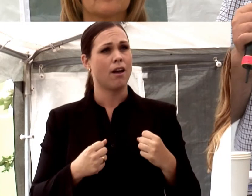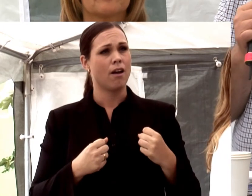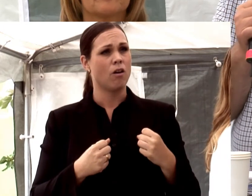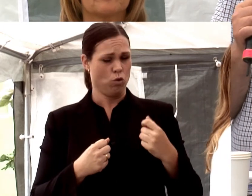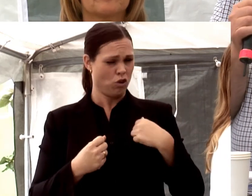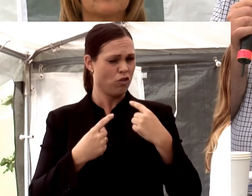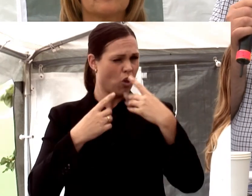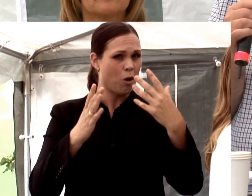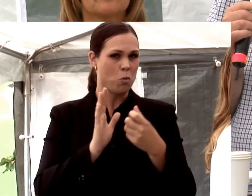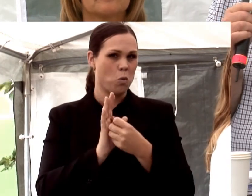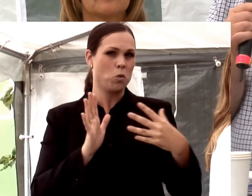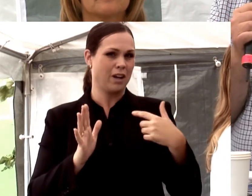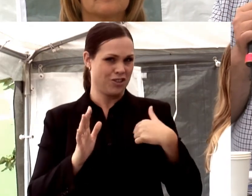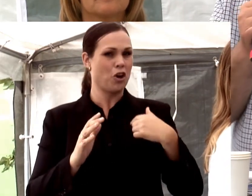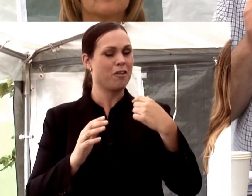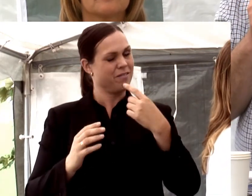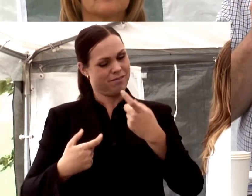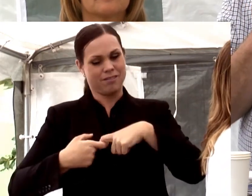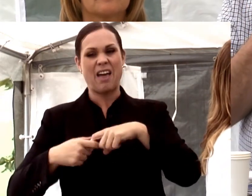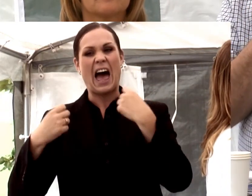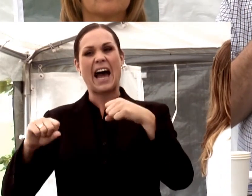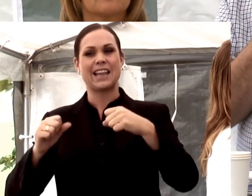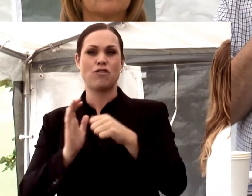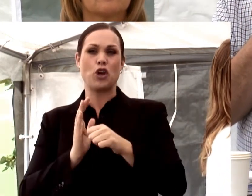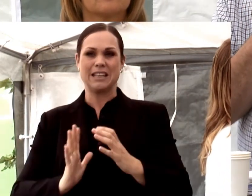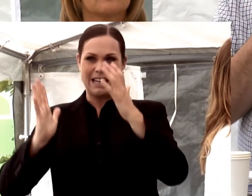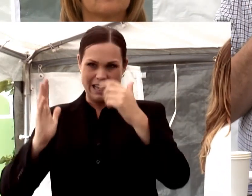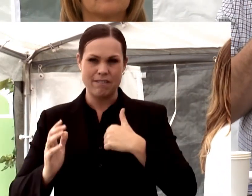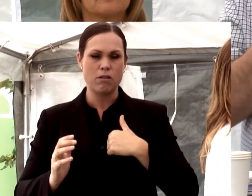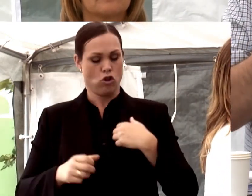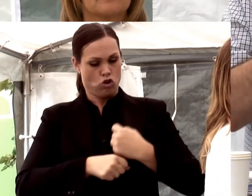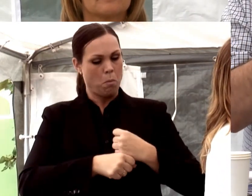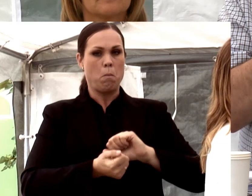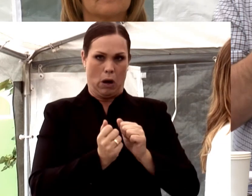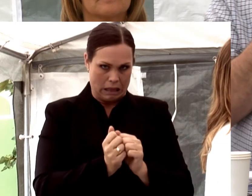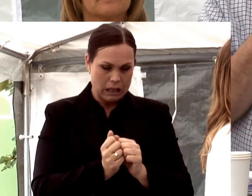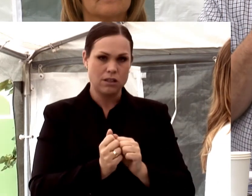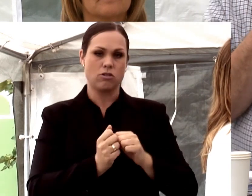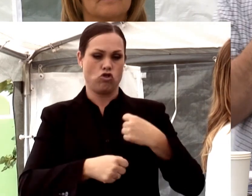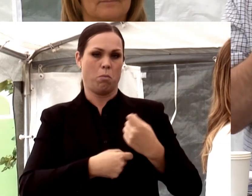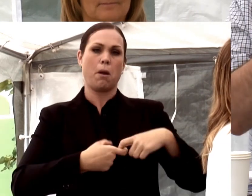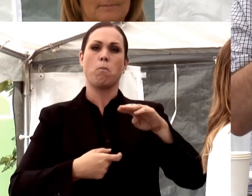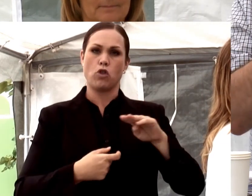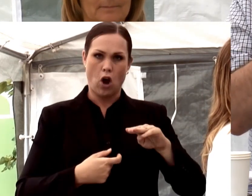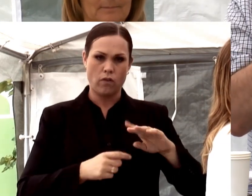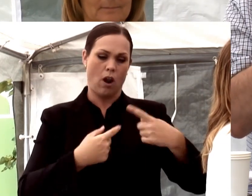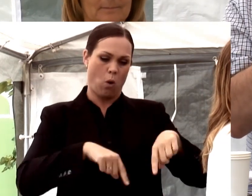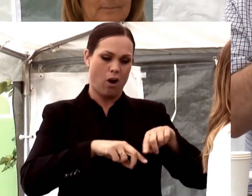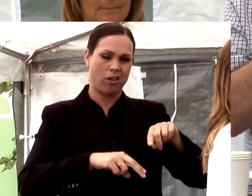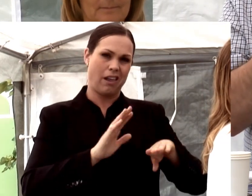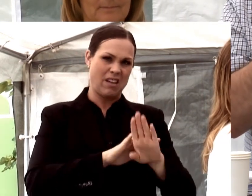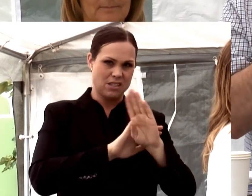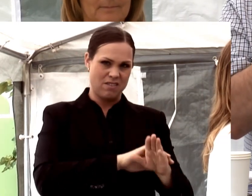vi kommer in på ett aktivt yrkesliv. Jag har hållit på med politiken, jobbat för Moderaterna lokalt nere i